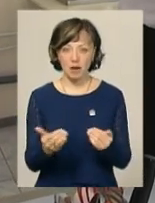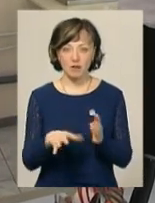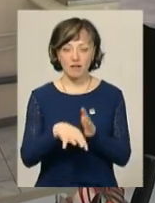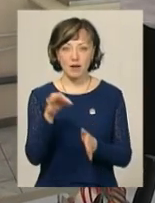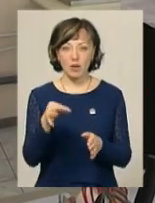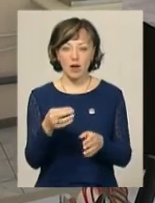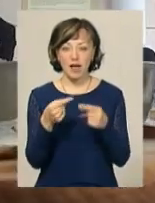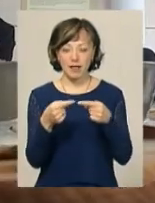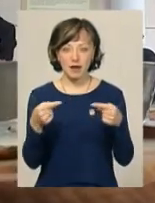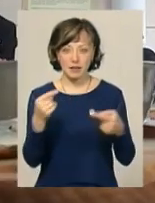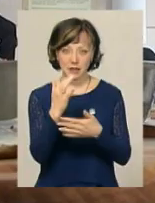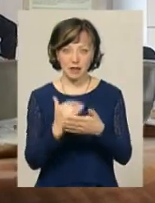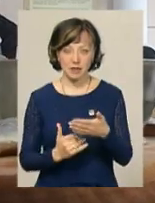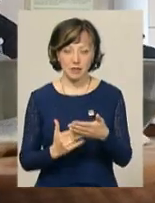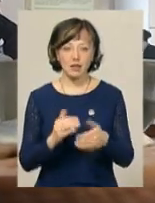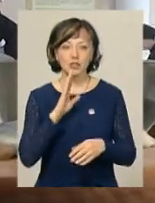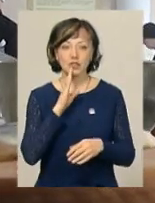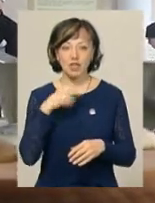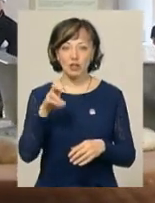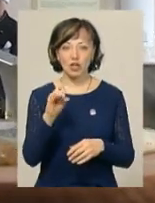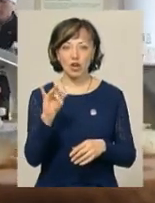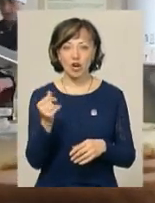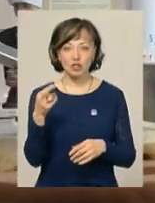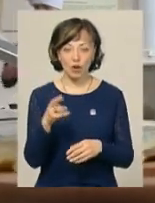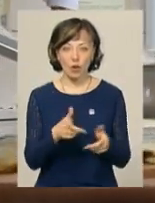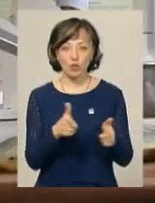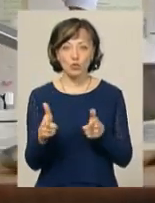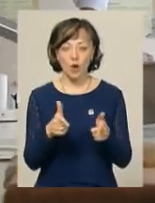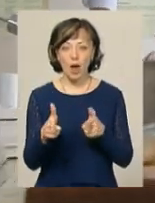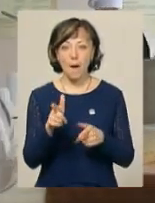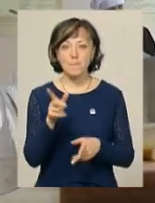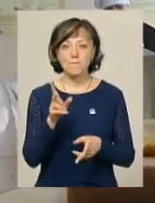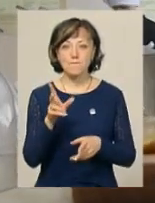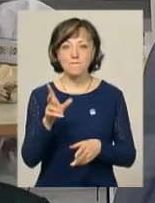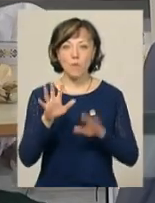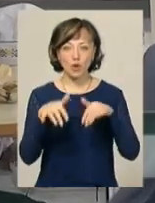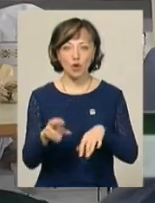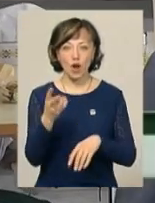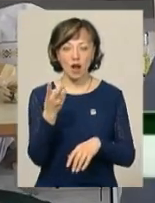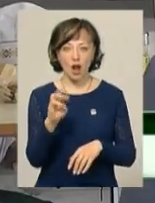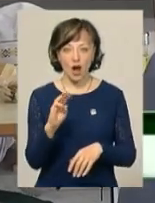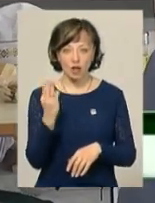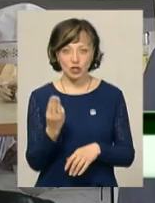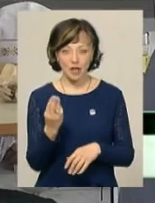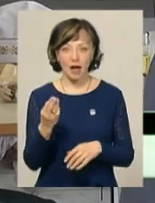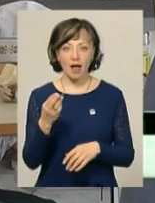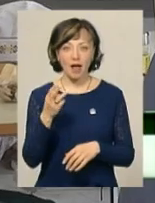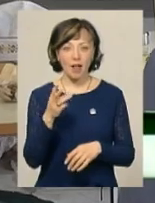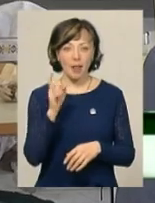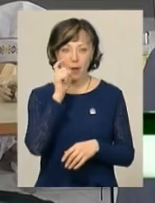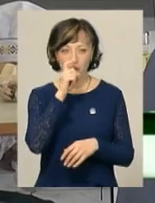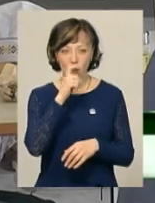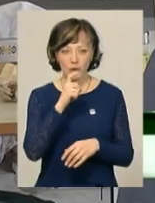вибори інгредієнтів. Катерина Горобець із Деражні готує морського ляща з лимонно-часничним соусом. Всі ми хочемо стати кращими.